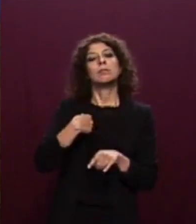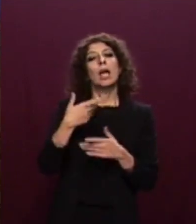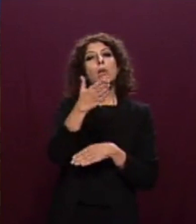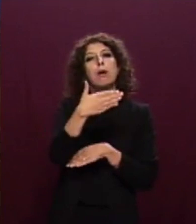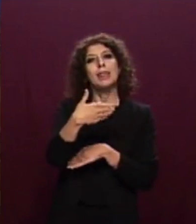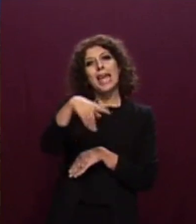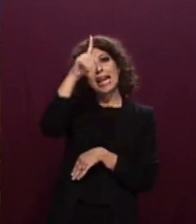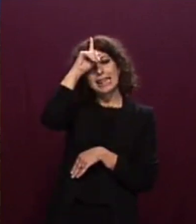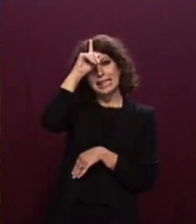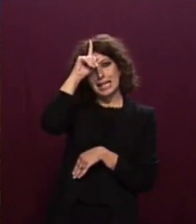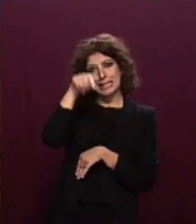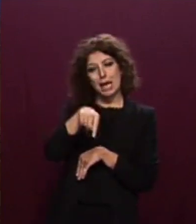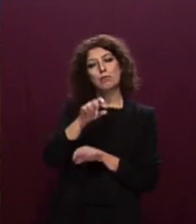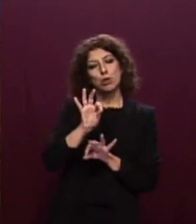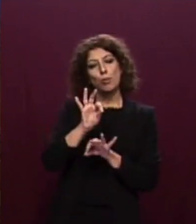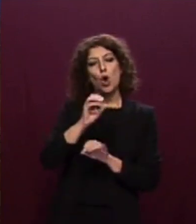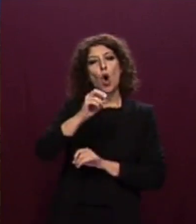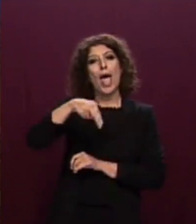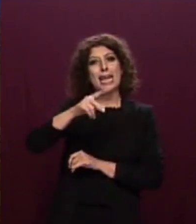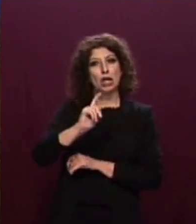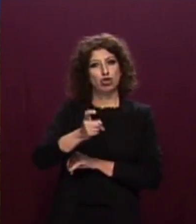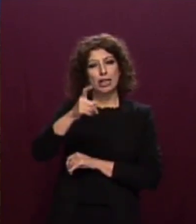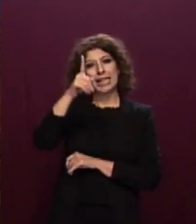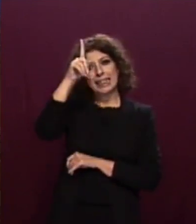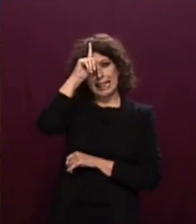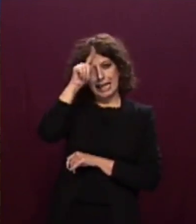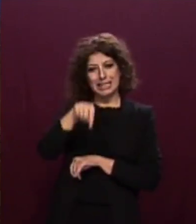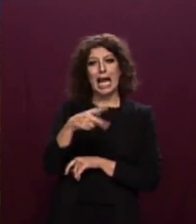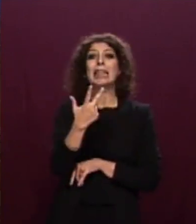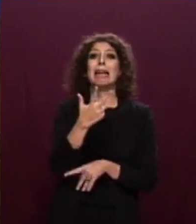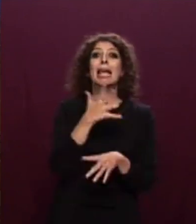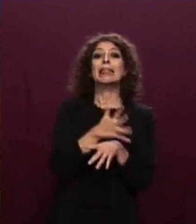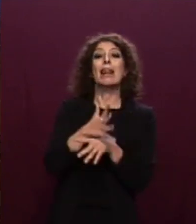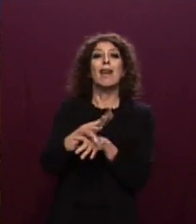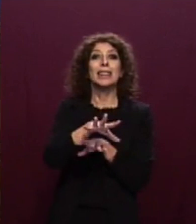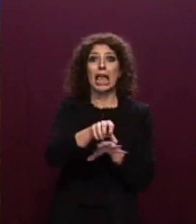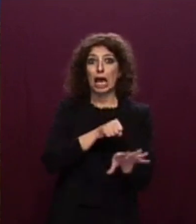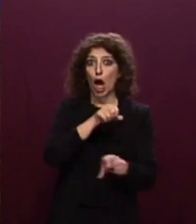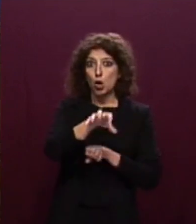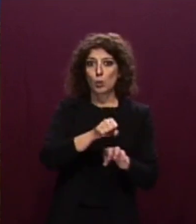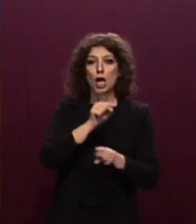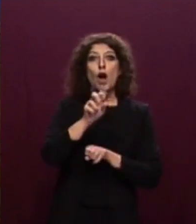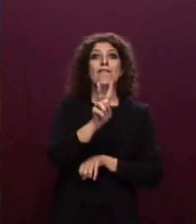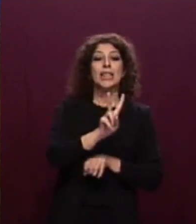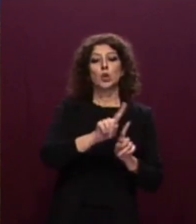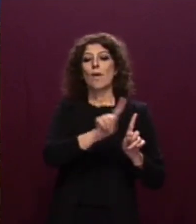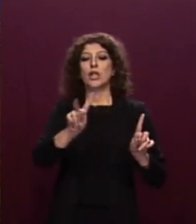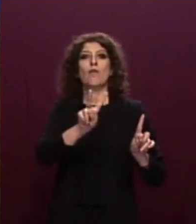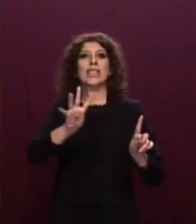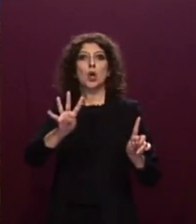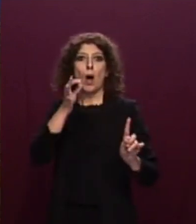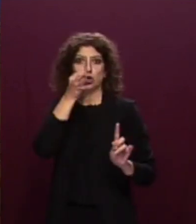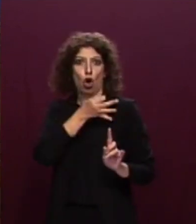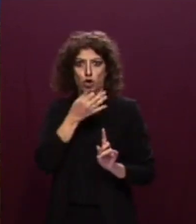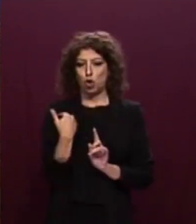SOS Humanity, ha eseguito tre interventi di recupero nel periodo dal 22 al 24 ottobre scorso per